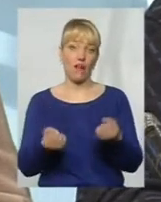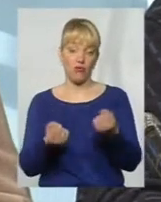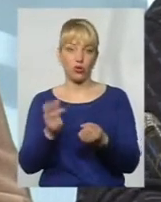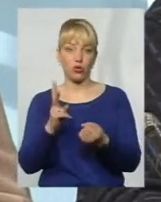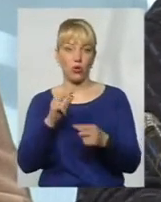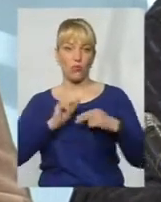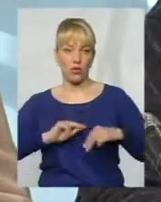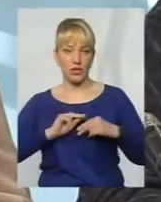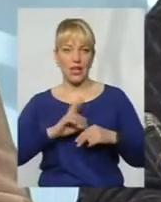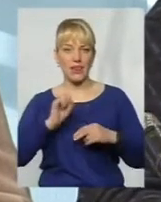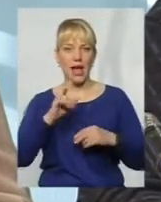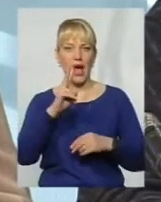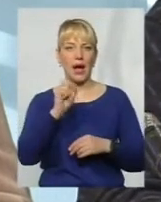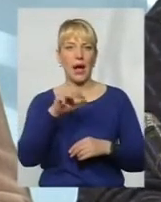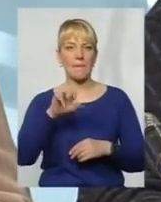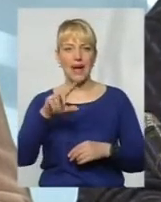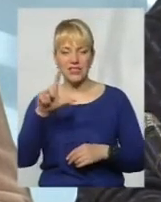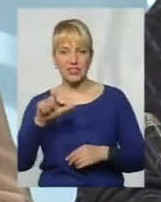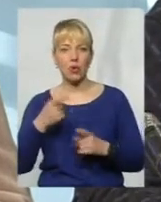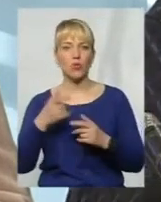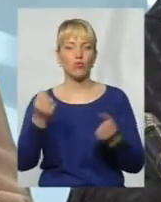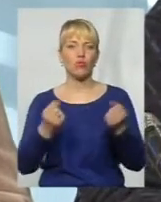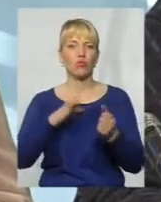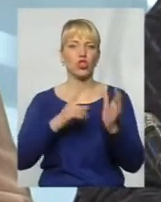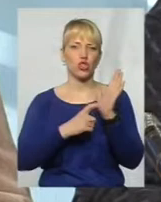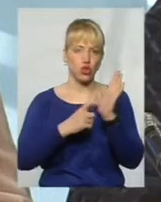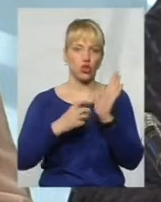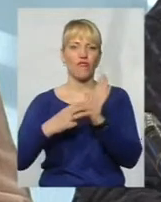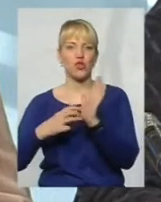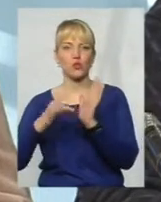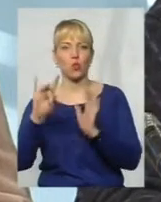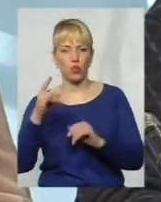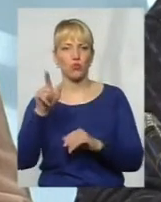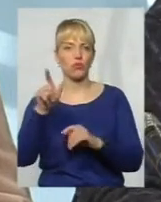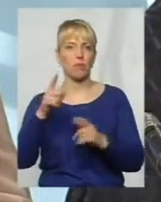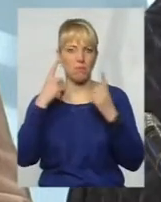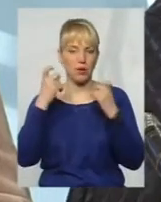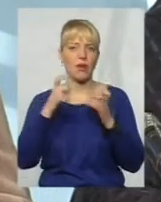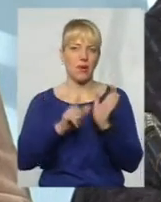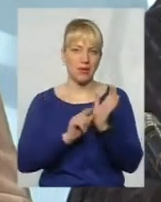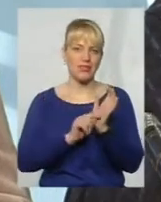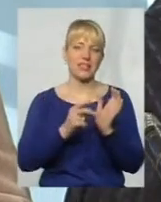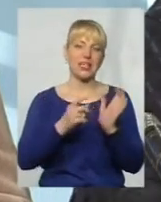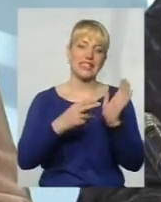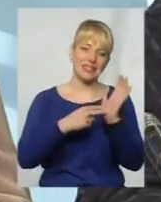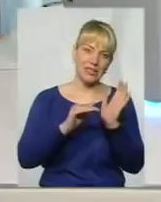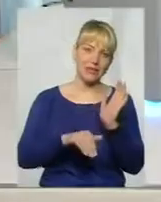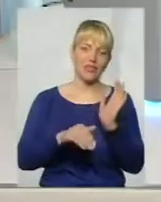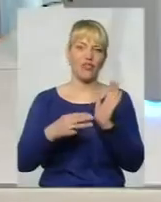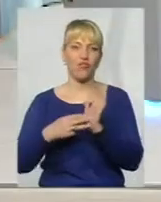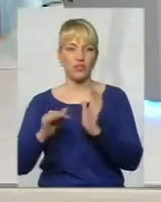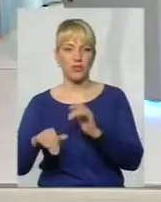працювали на КАМАЗах, мали по 600-800 гривнів. У них пенсія 7-8 тисяч. Але той інженер, що